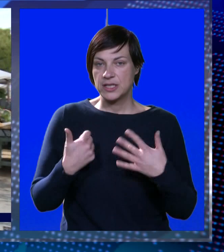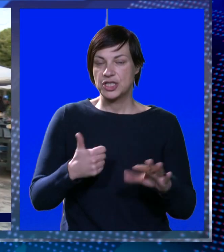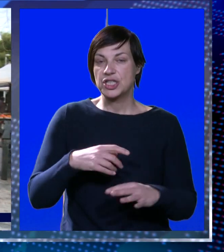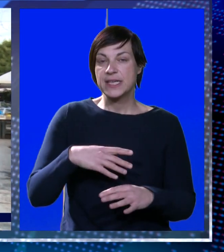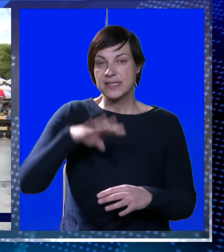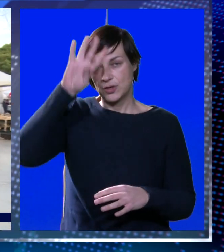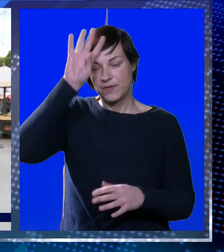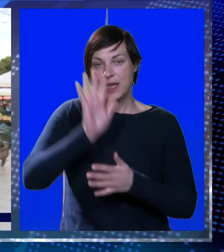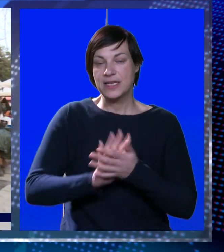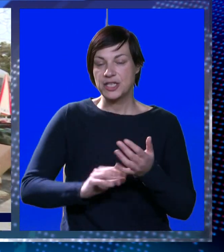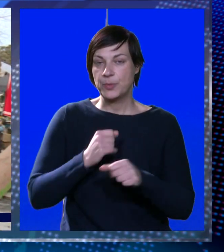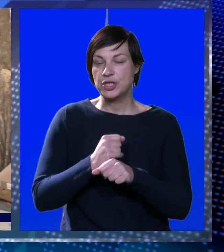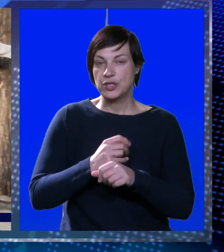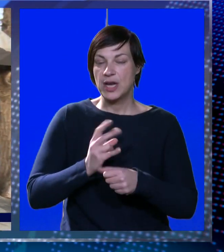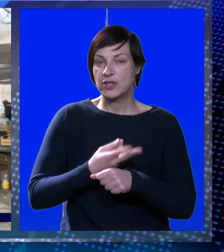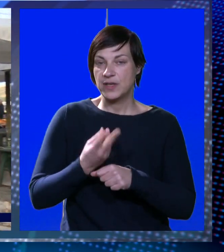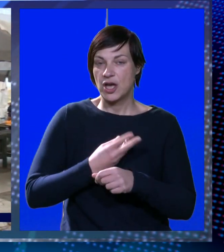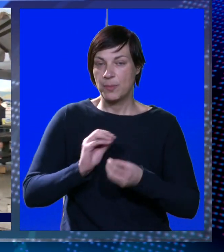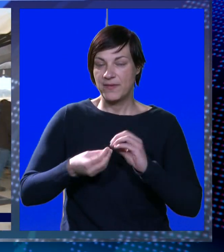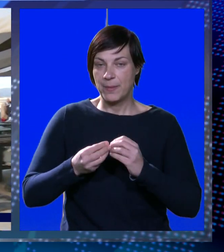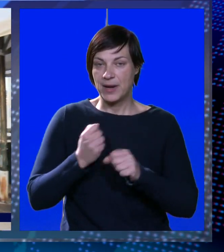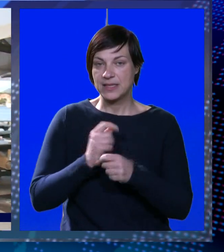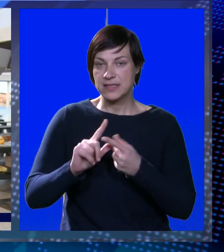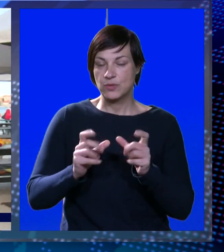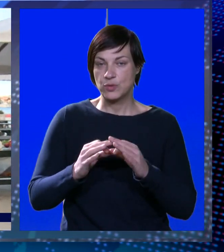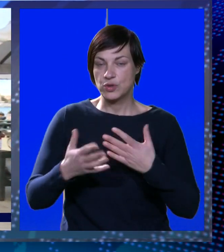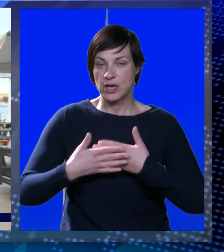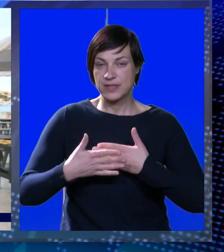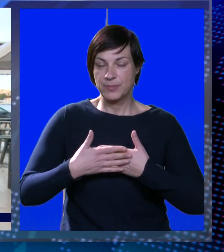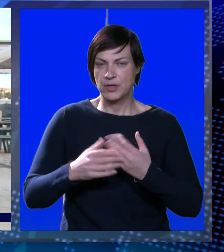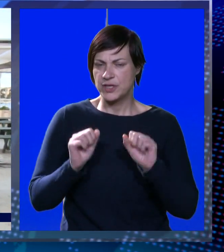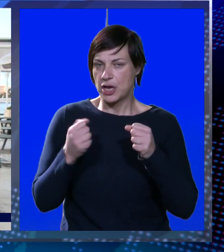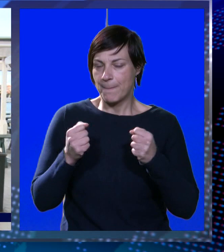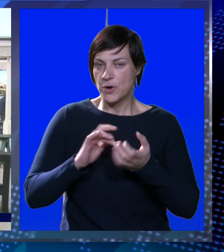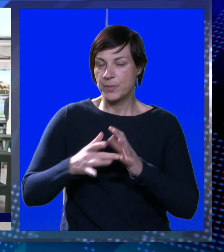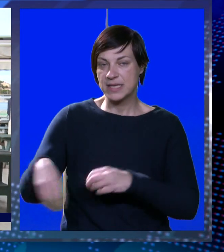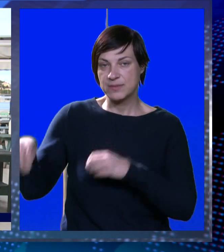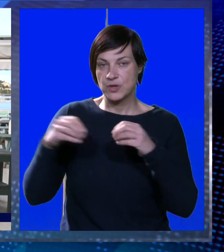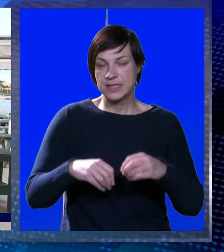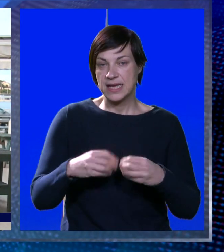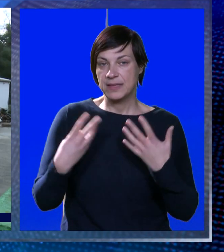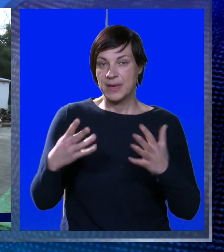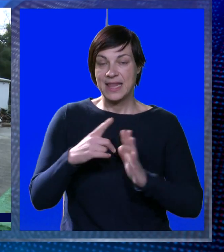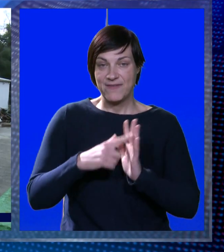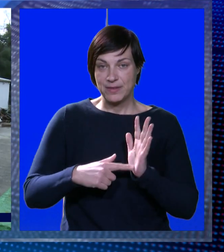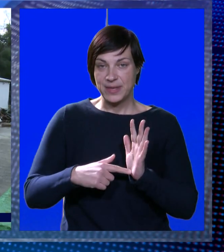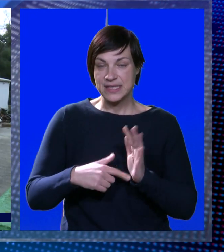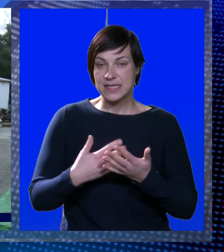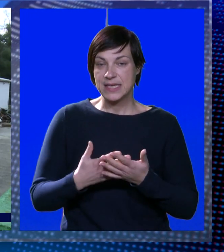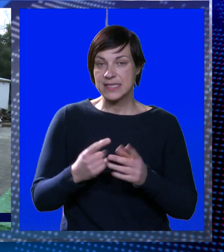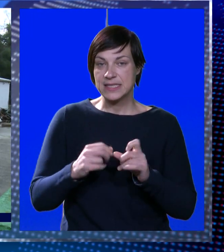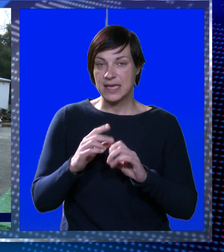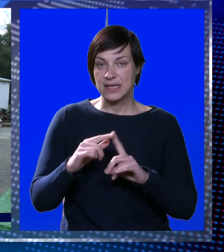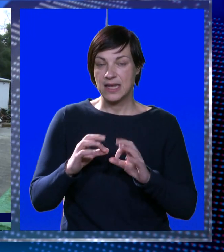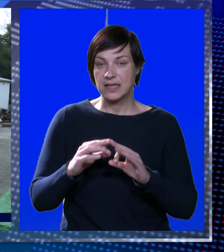Šestog veljače počinju radovi na obnovi place u Gružu. Kako se datum približava, to je veća pobuna zbog selitbe u Lapad na čak devet mjeseci.